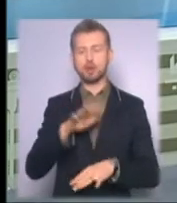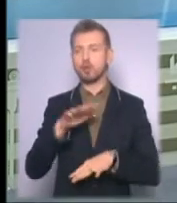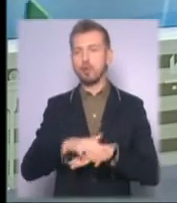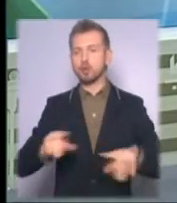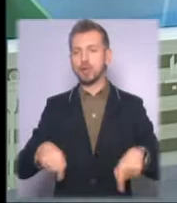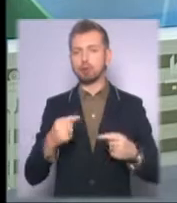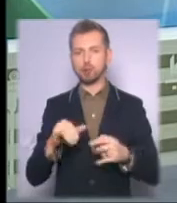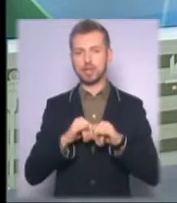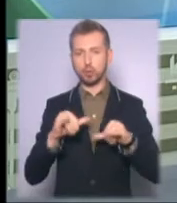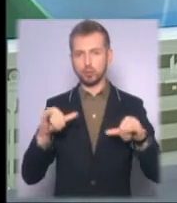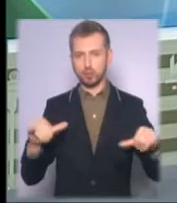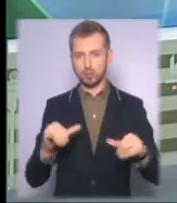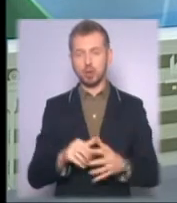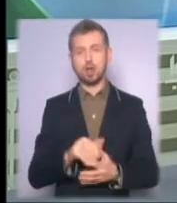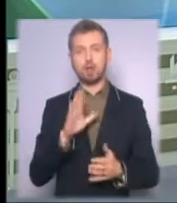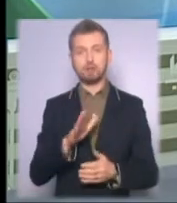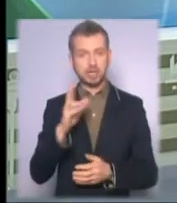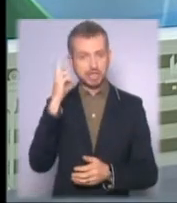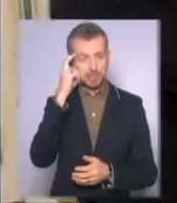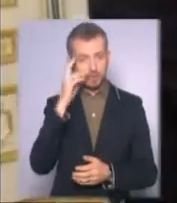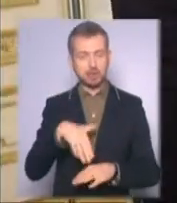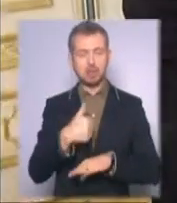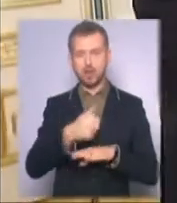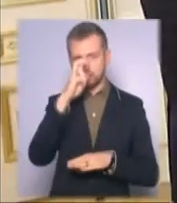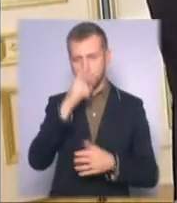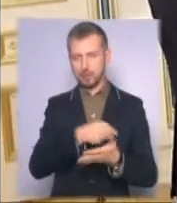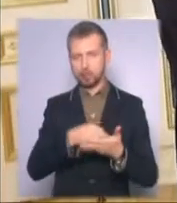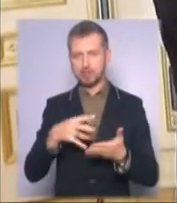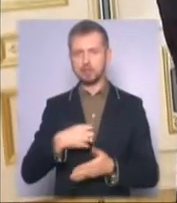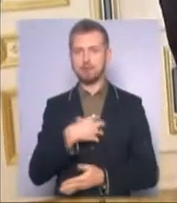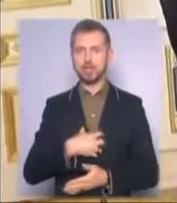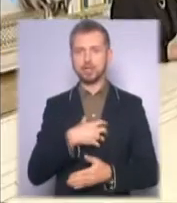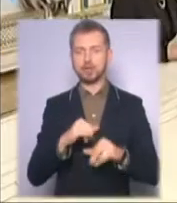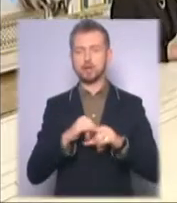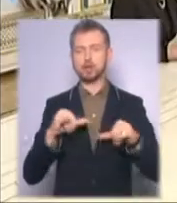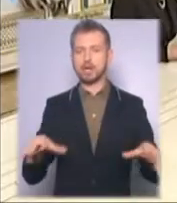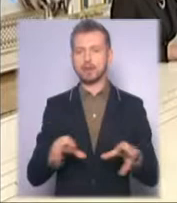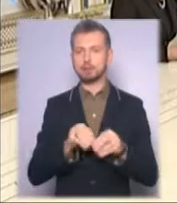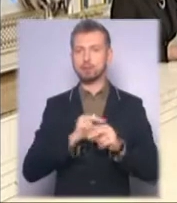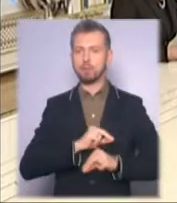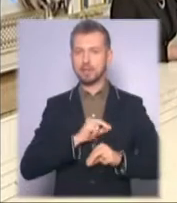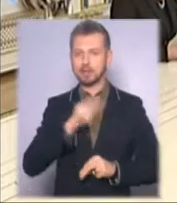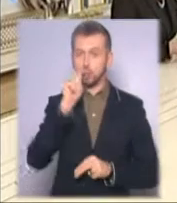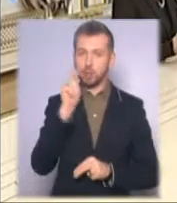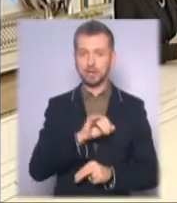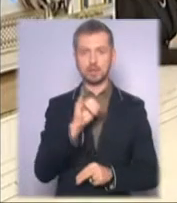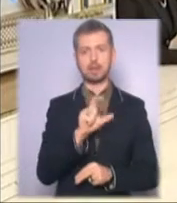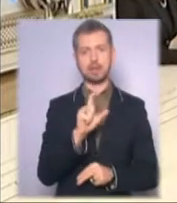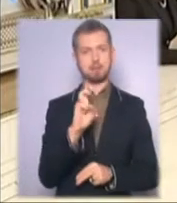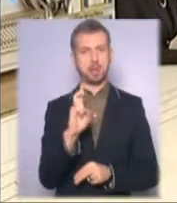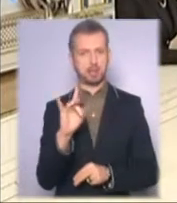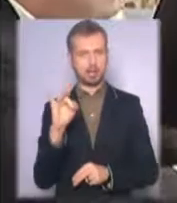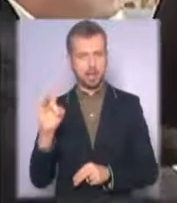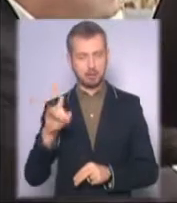розвитку сумою Чакрабартію у Києві. Глава держави наголосив на важливості розширення співробітництва України та ЄБРР. Президент